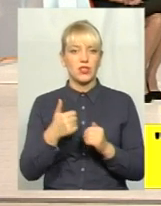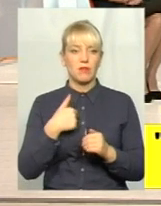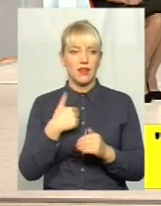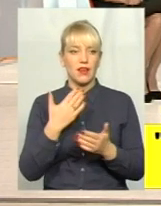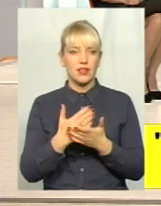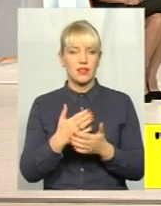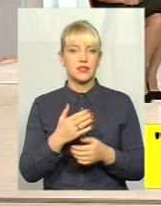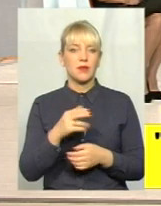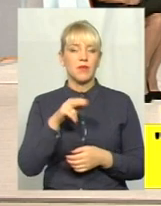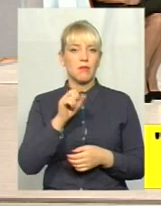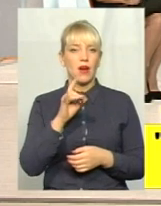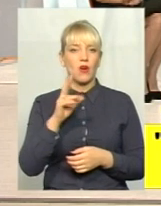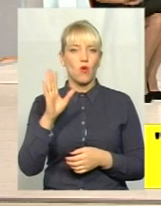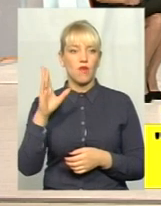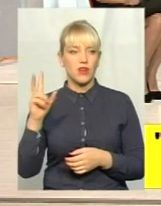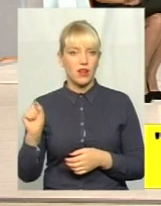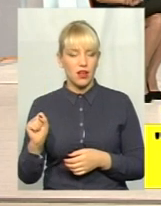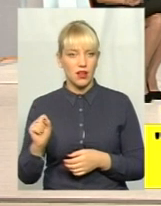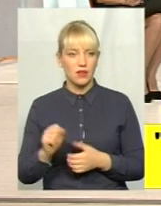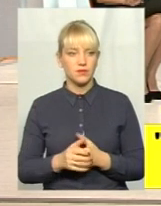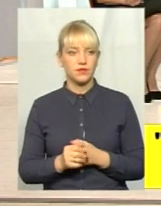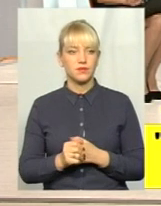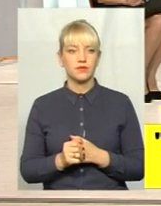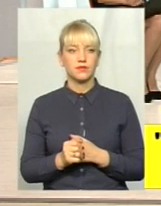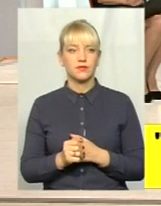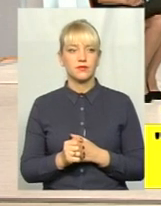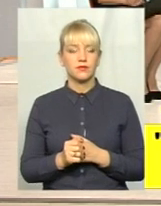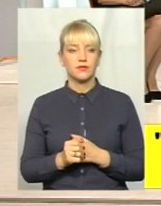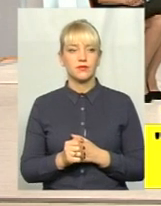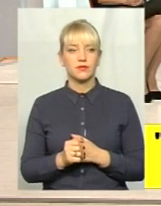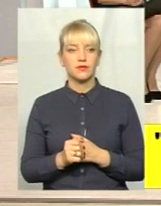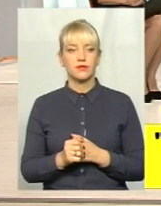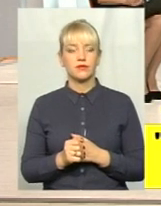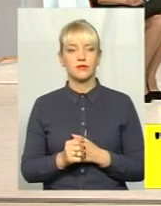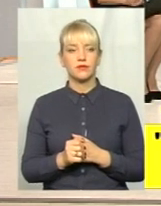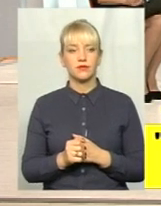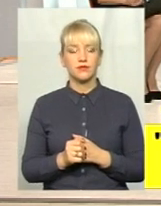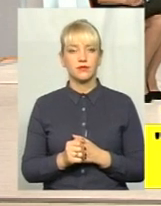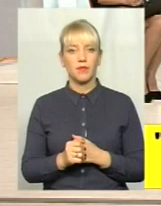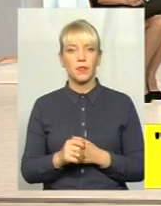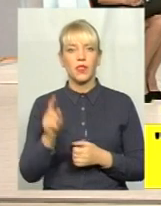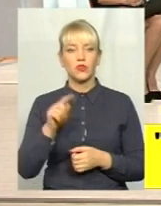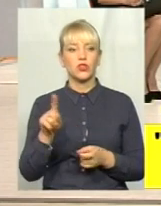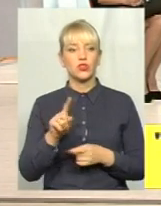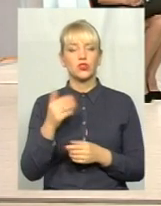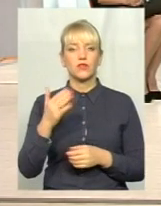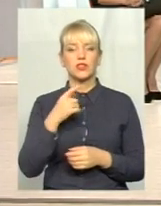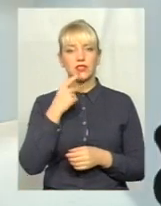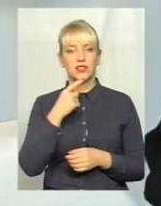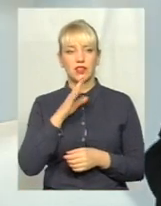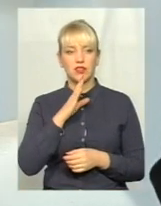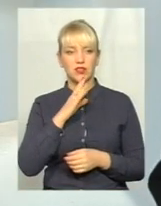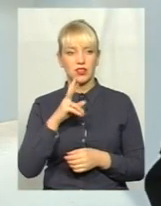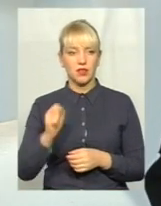От все ж таки, люди не дуже просилися, бо казали, зараз обірватися зв'язок. Що робити? те, що тільки що телеглядачка